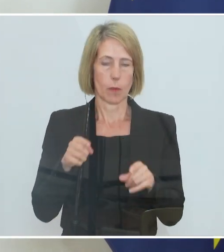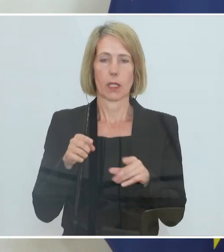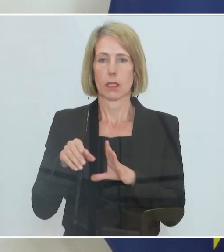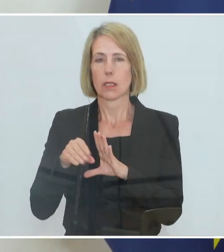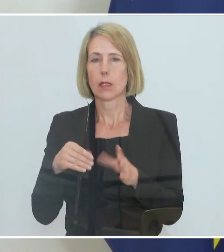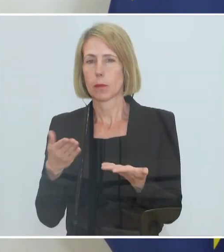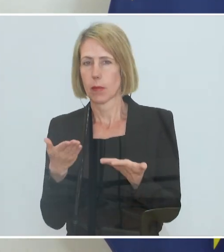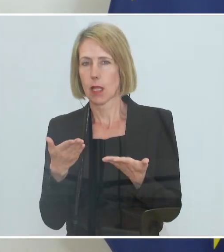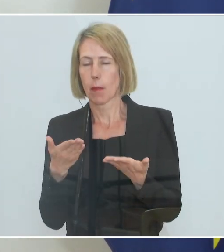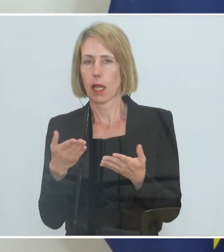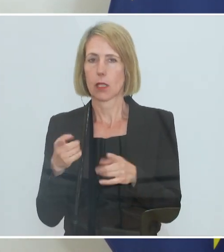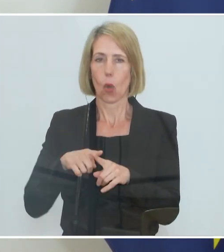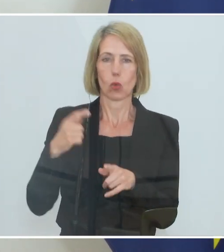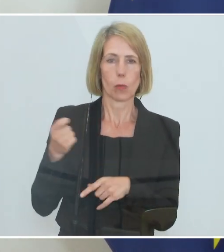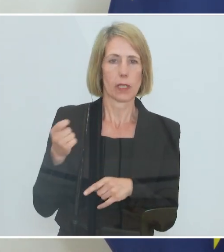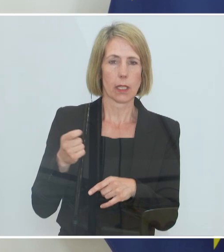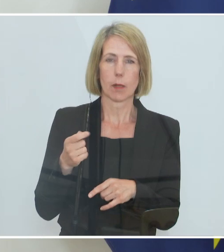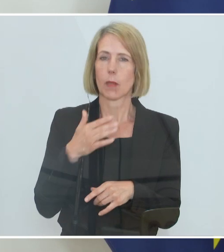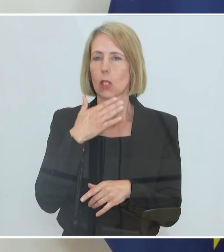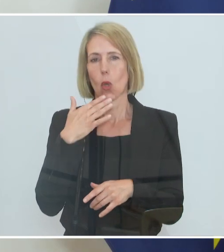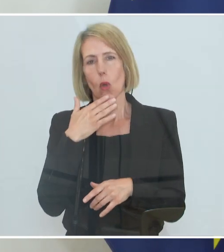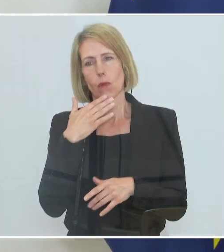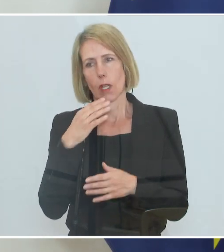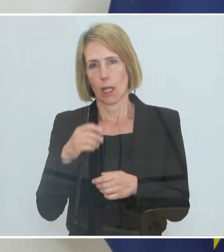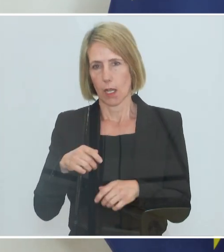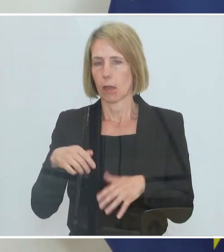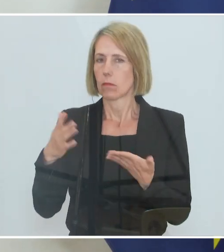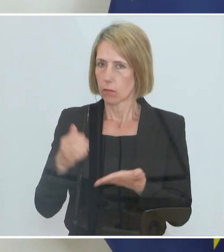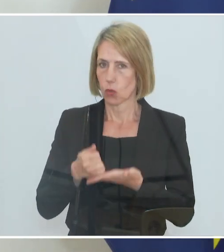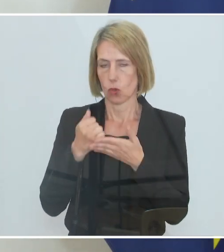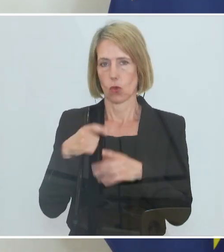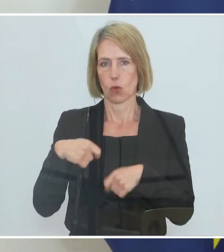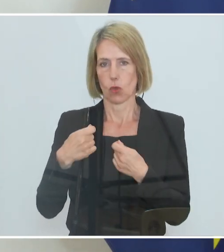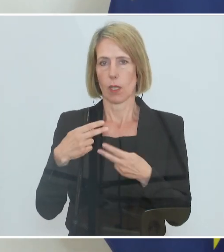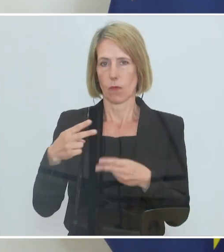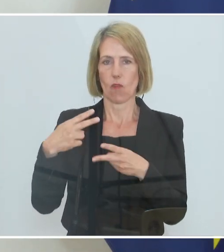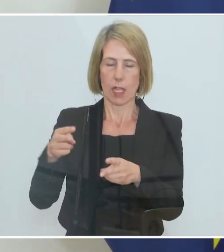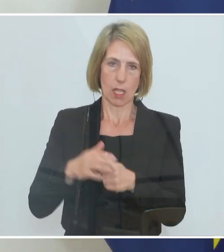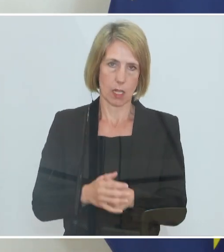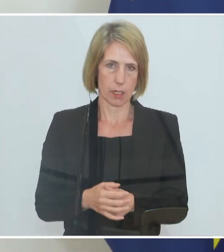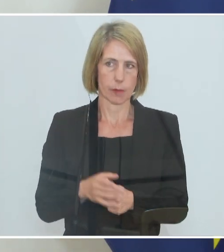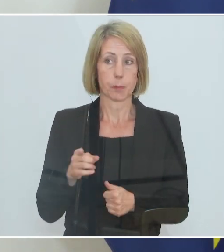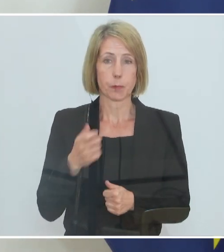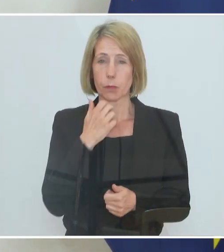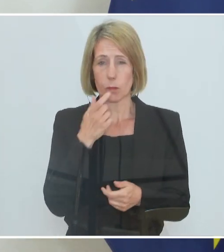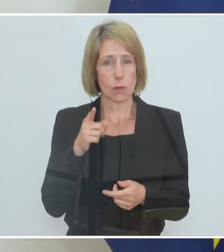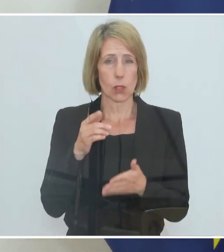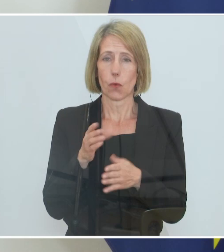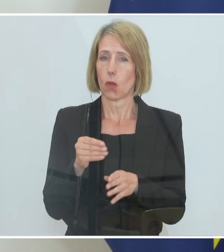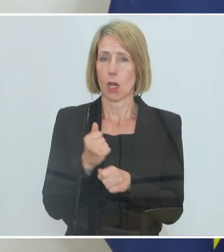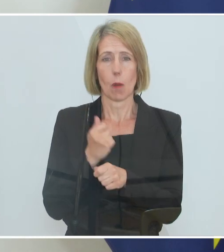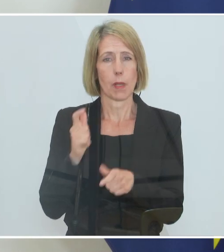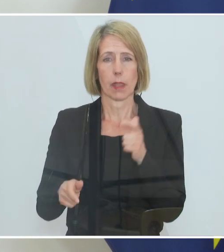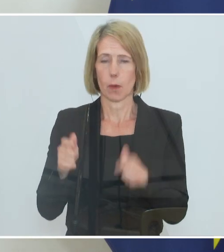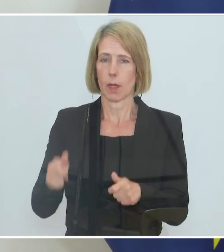Atem gegeben wird, weil auch die haben sehr viele qualifizierte Beschäftigte, die sie halten wollen und die sie auch dann, wenn es auch in dieser Branche, in